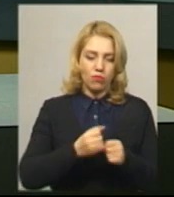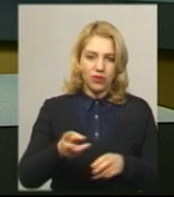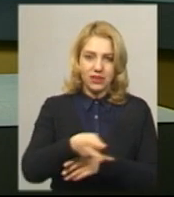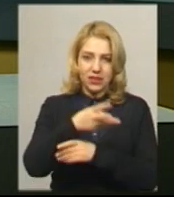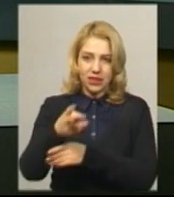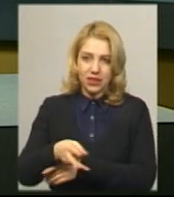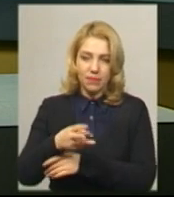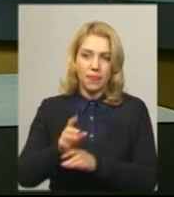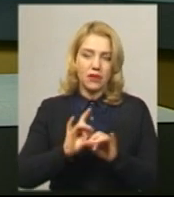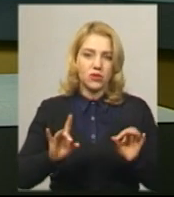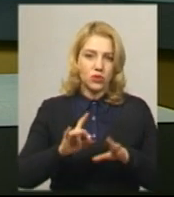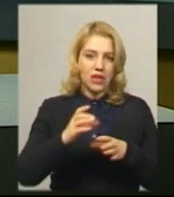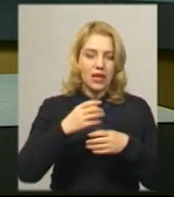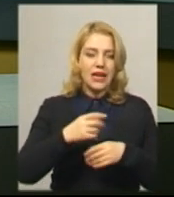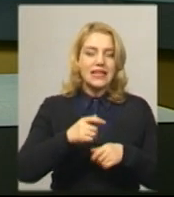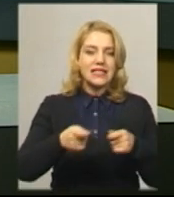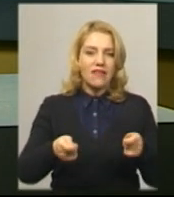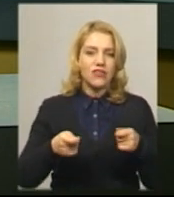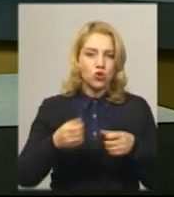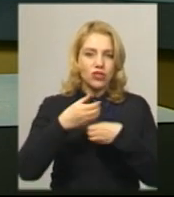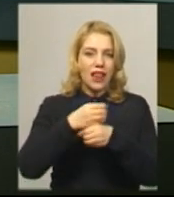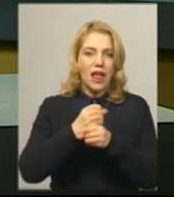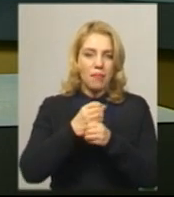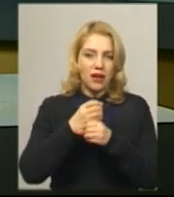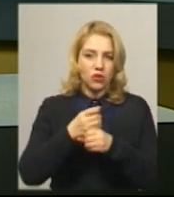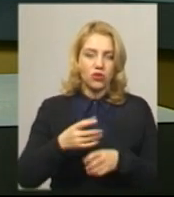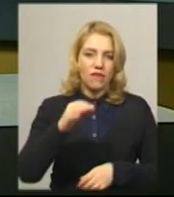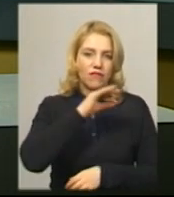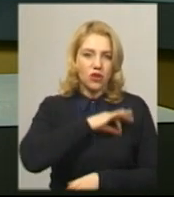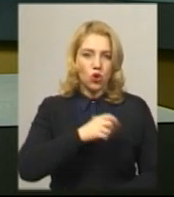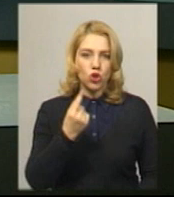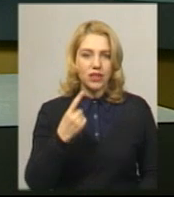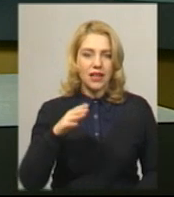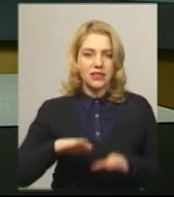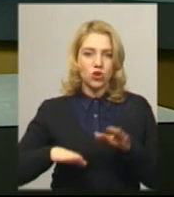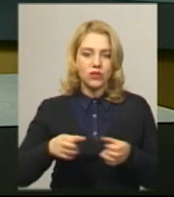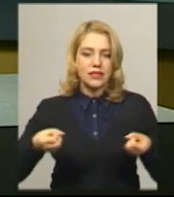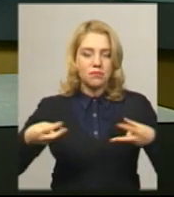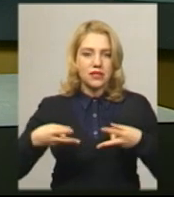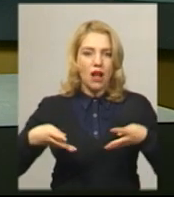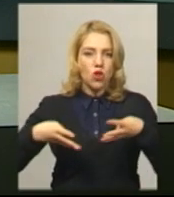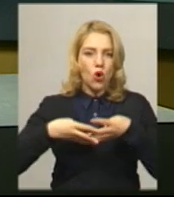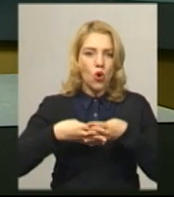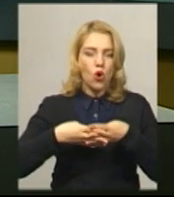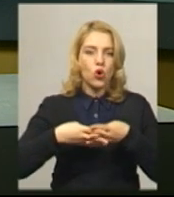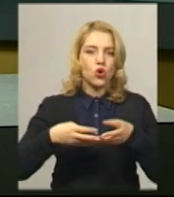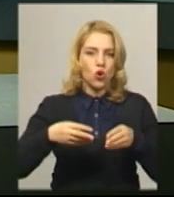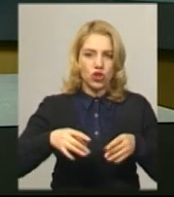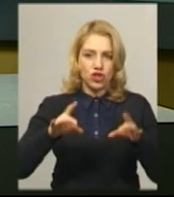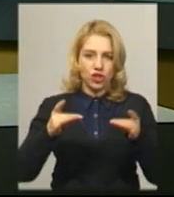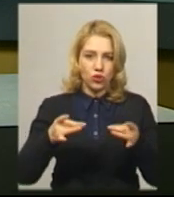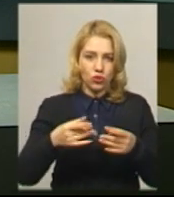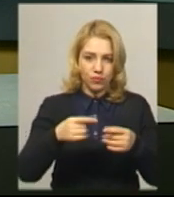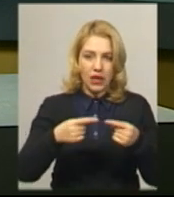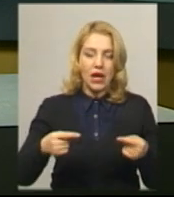ветеринарно-санітарної експертизи номер один Ніна Бачмага, використали 11 тонн спеціального розчину. Як відбувається обробка торгової